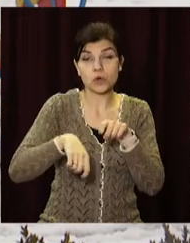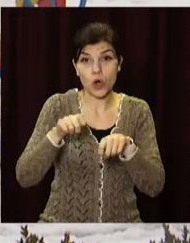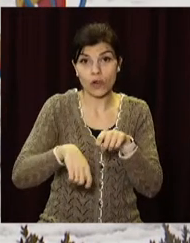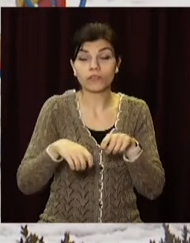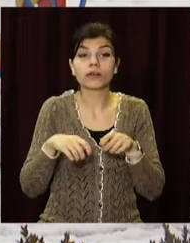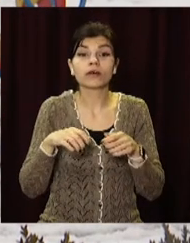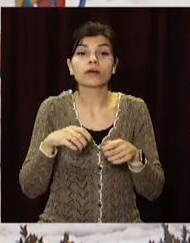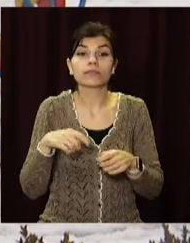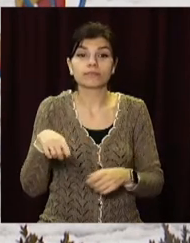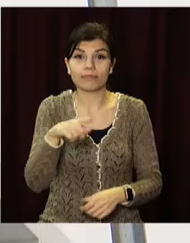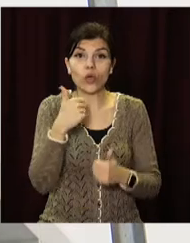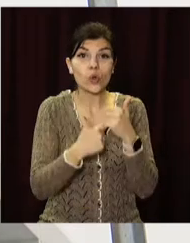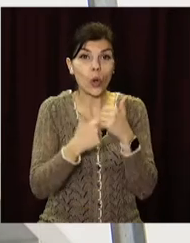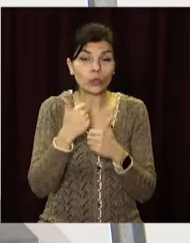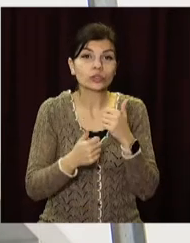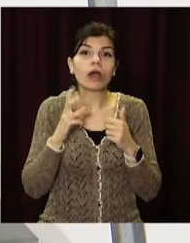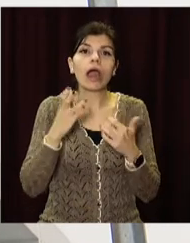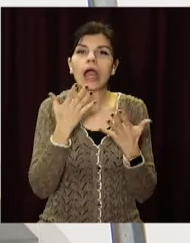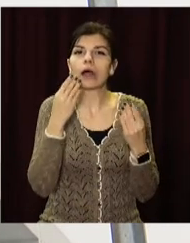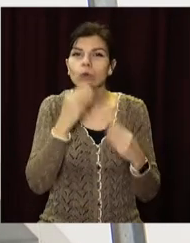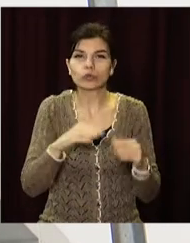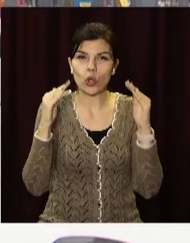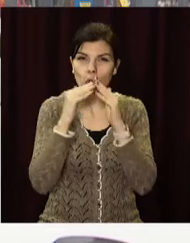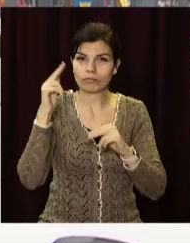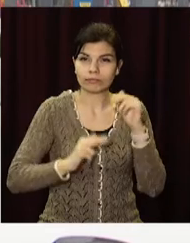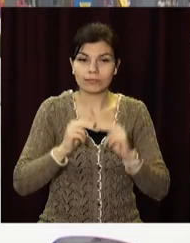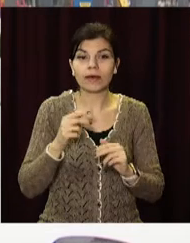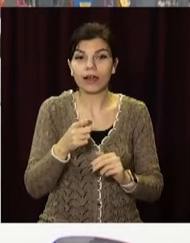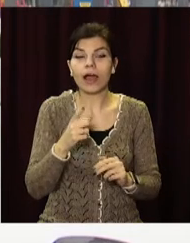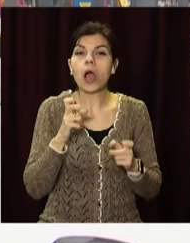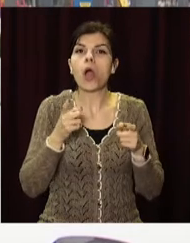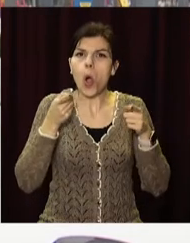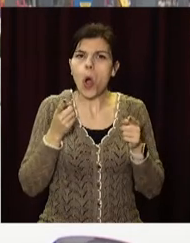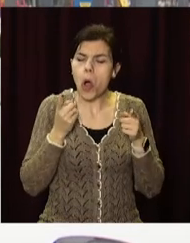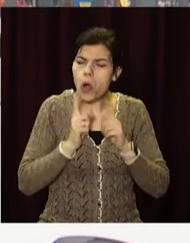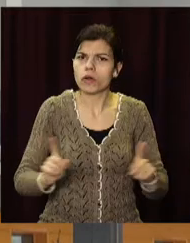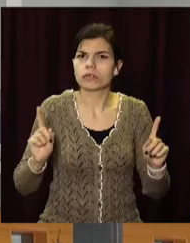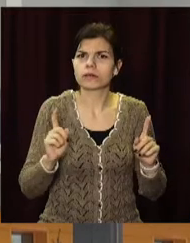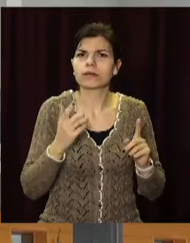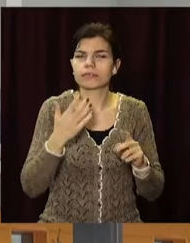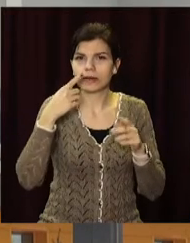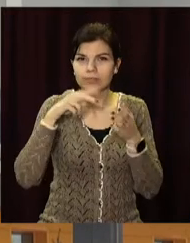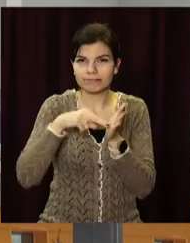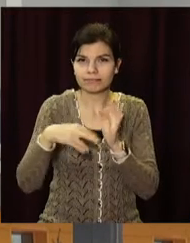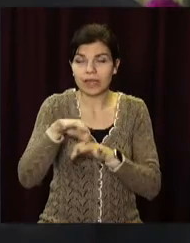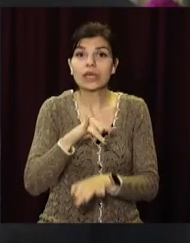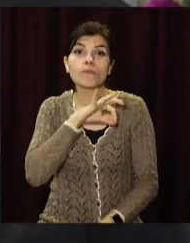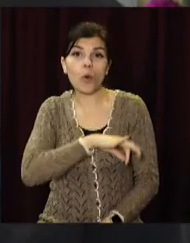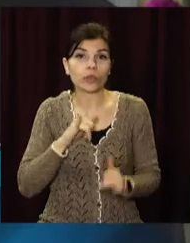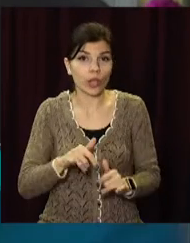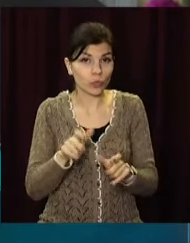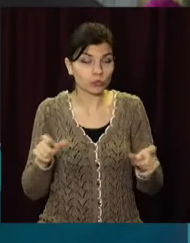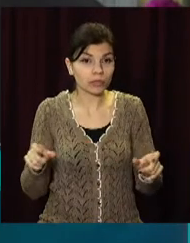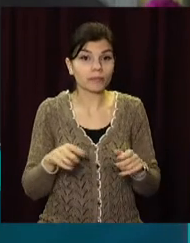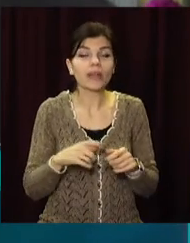участі в конкурсі проєкт відібрали самі організатори. Основними критеріями стали оригінальні архітектурні рішення та користь для громади. У